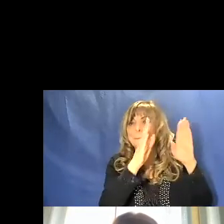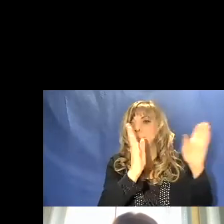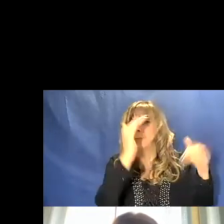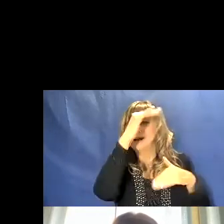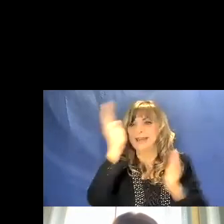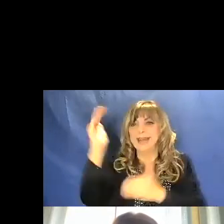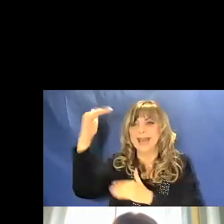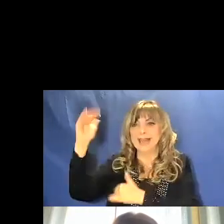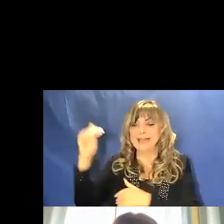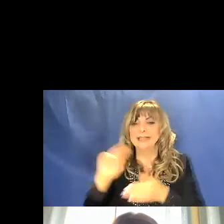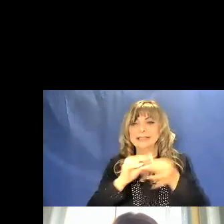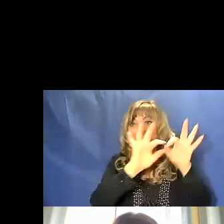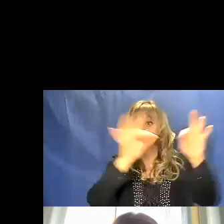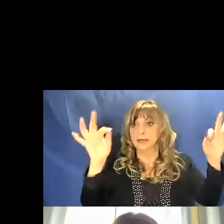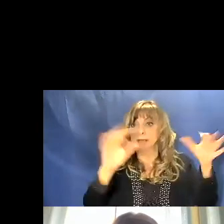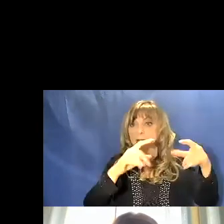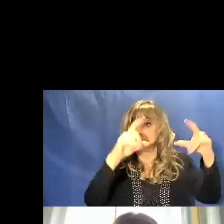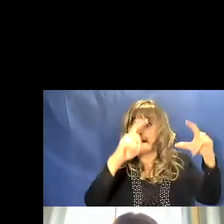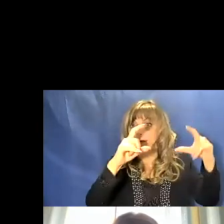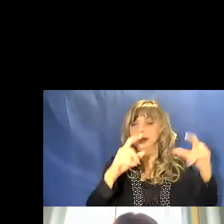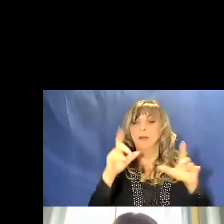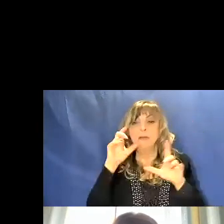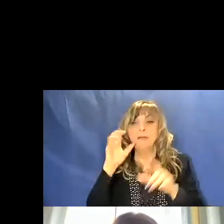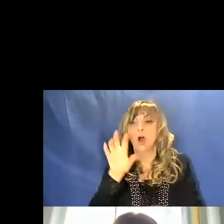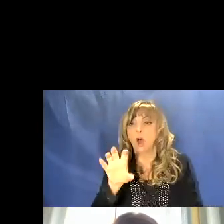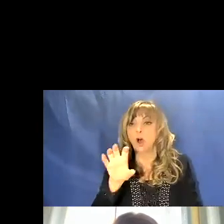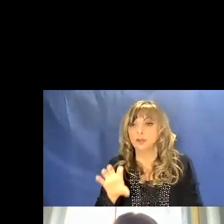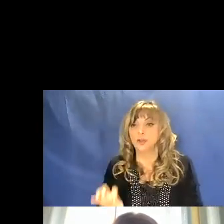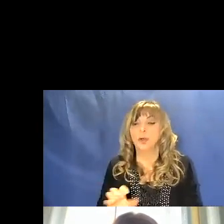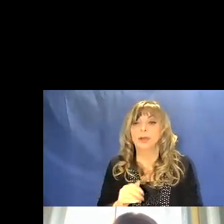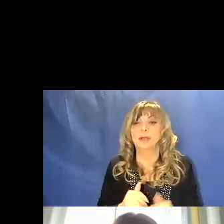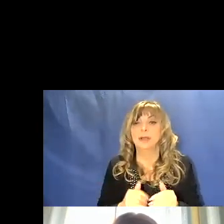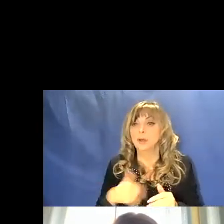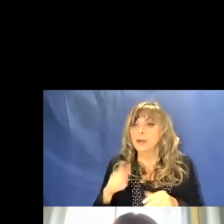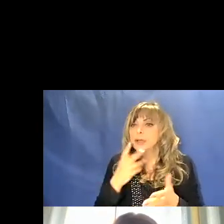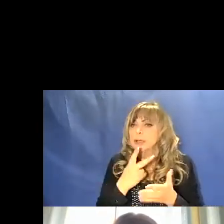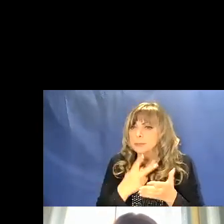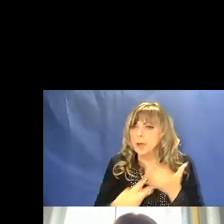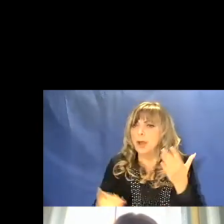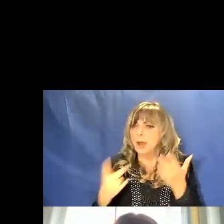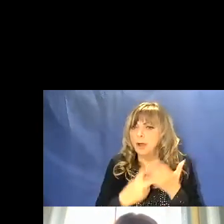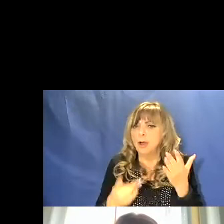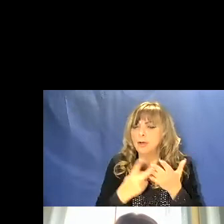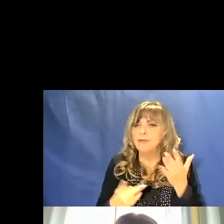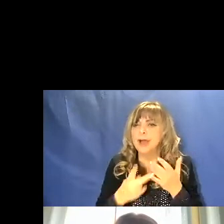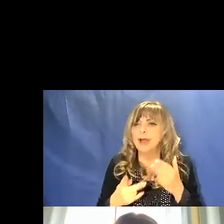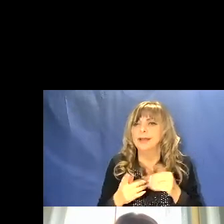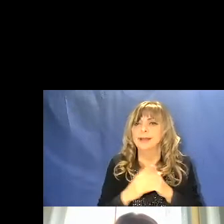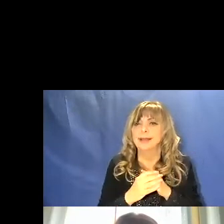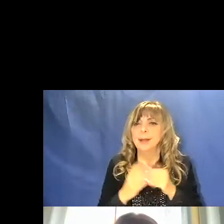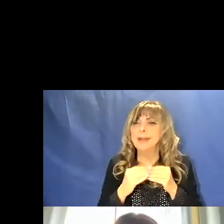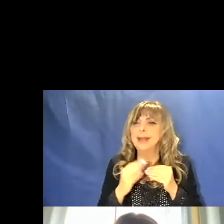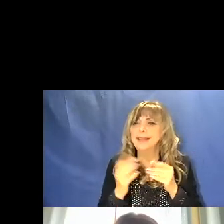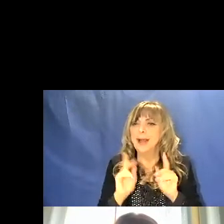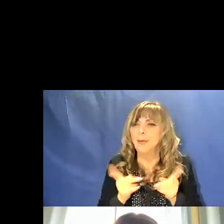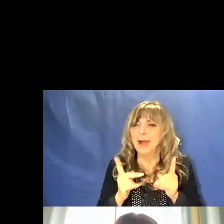molte foto ma soprattutto stiamo sperimentando questa pratica delle vetrine